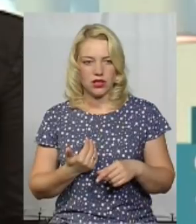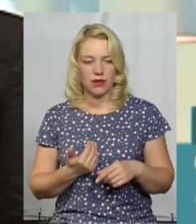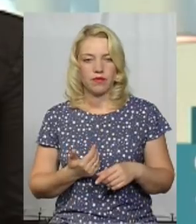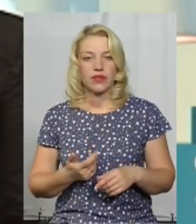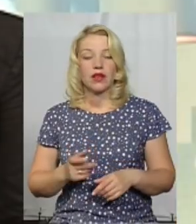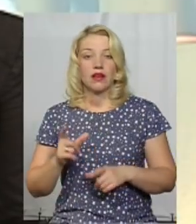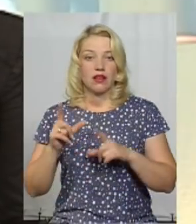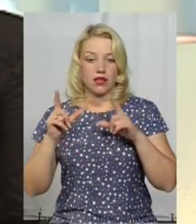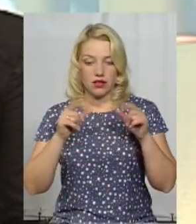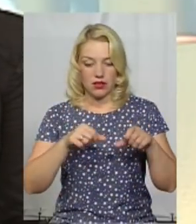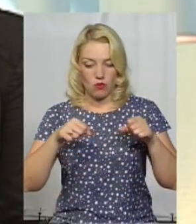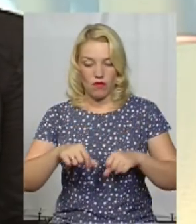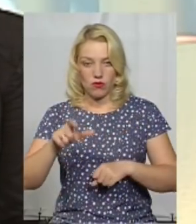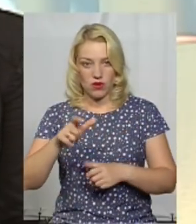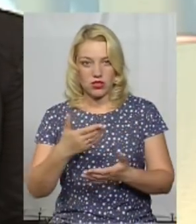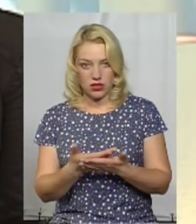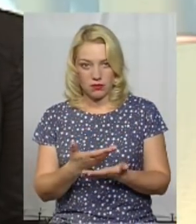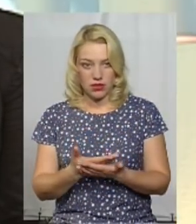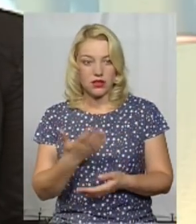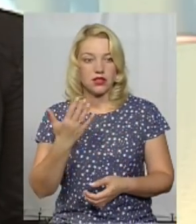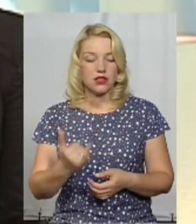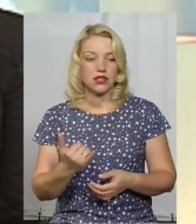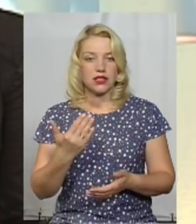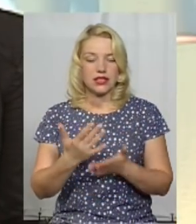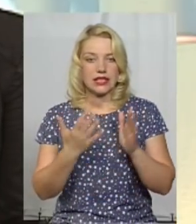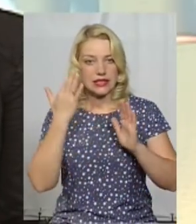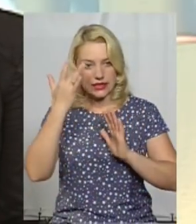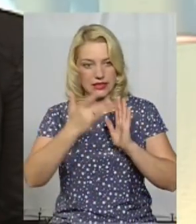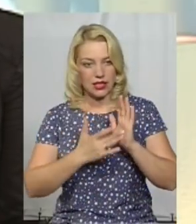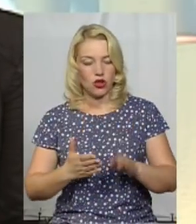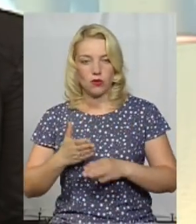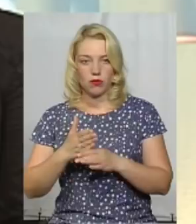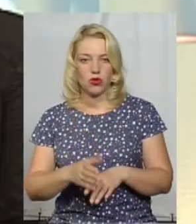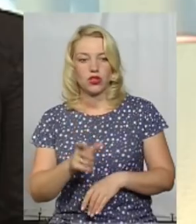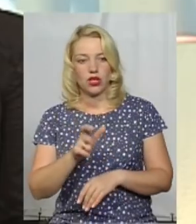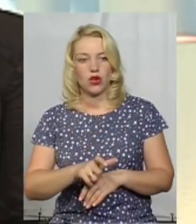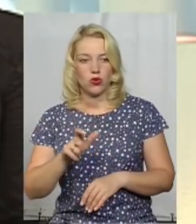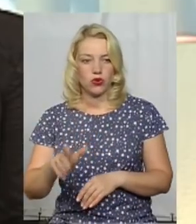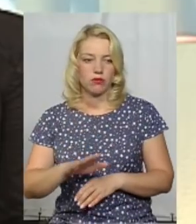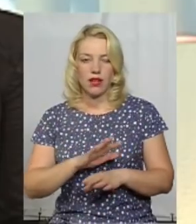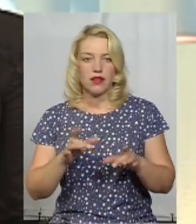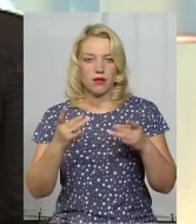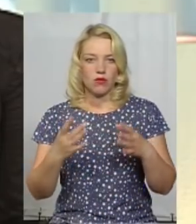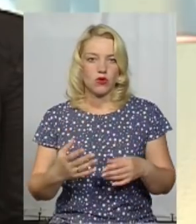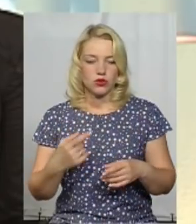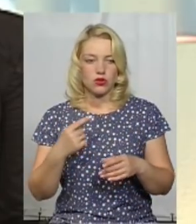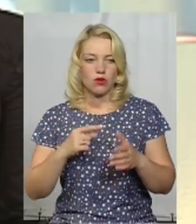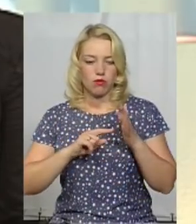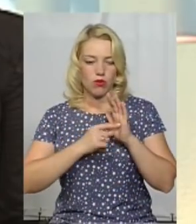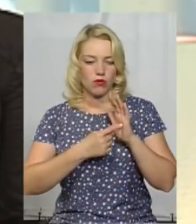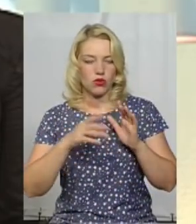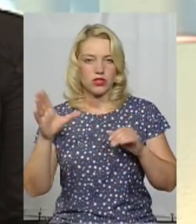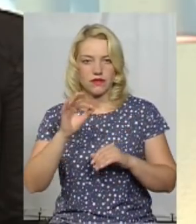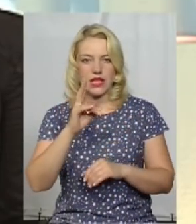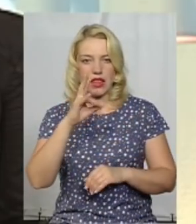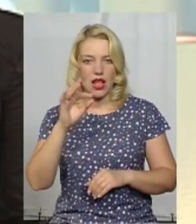Їди уповноважений, якщо стоїть ціль допомогти людям, а не просто помножити все на